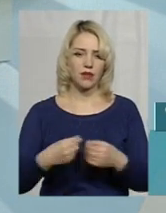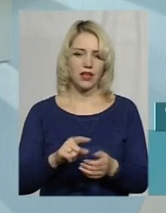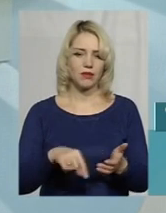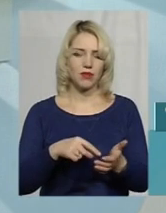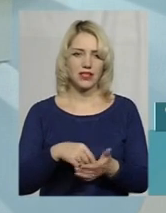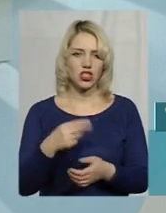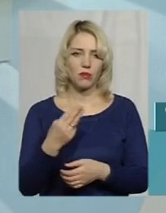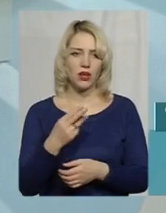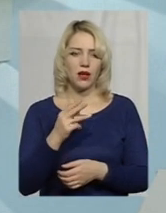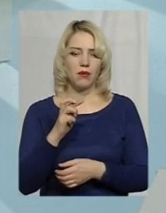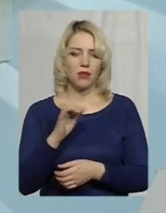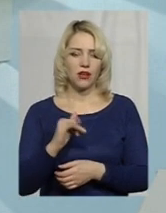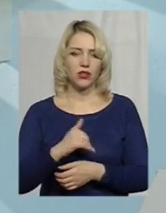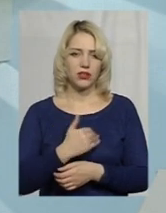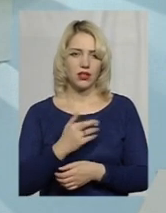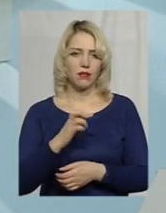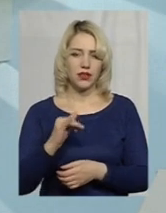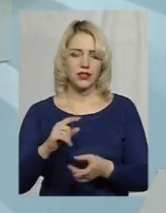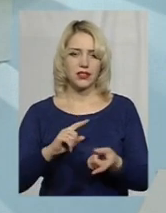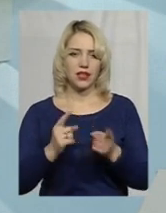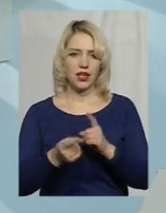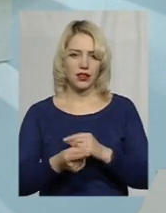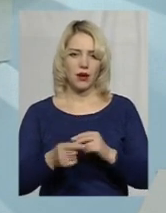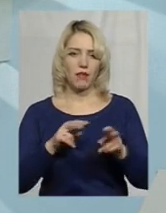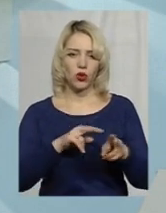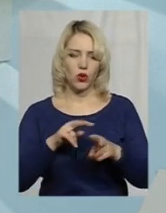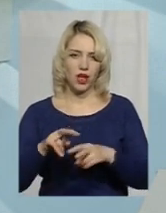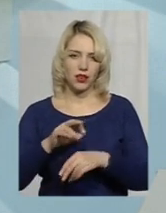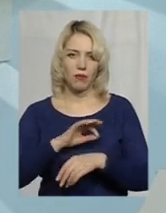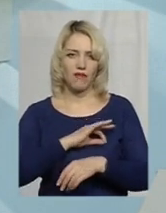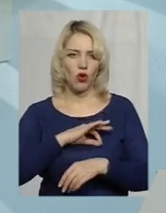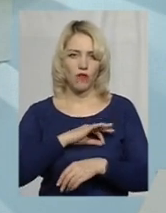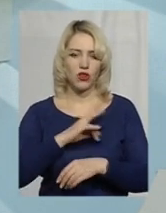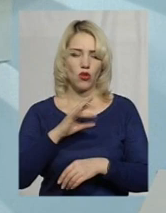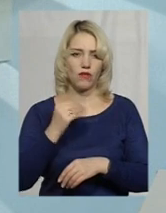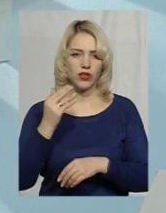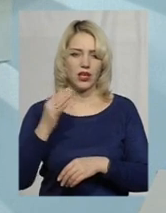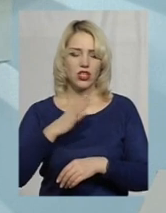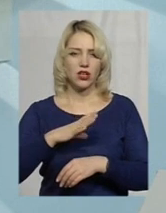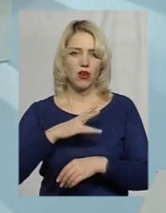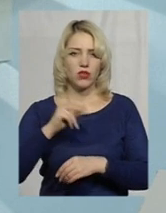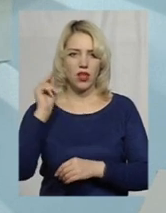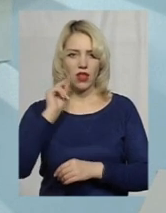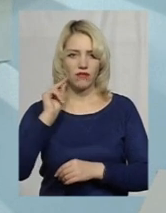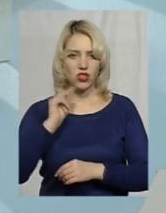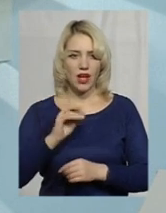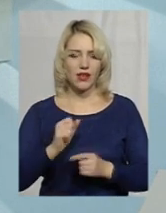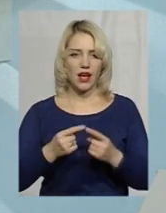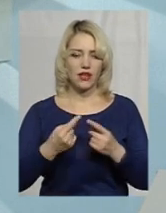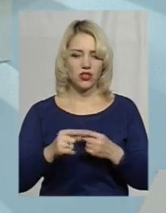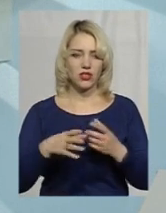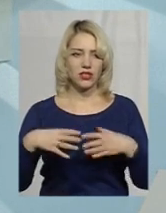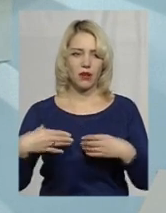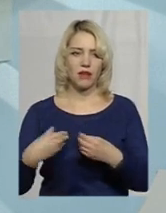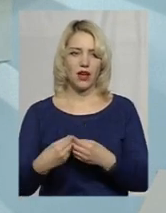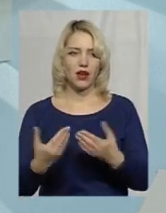Шепетівки, які би хотіли стати патронатними вихователями, проте вони ще чекають на навчання. Інша сім'я,